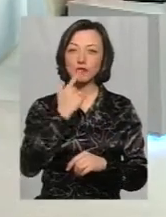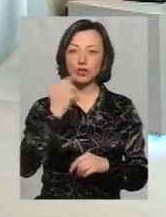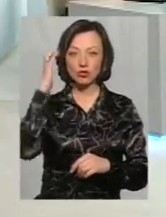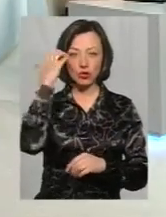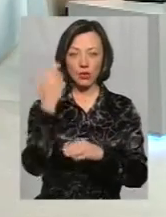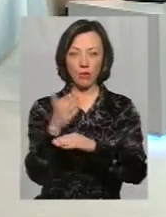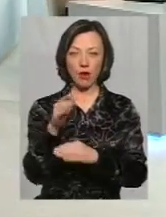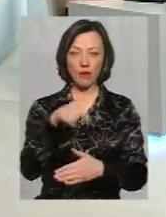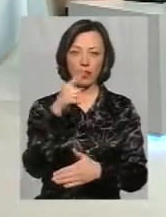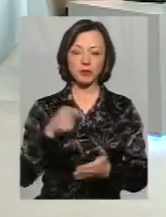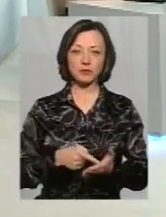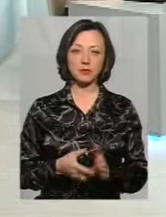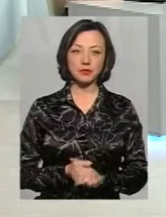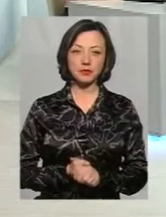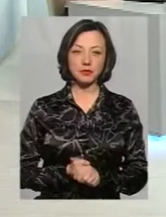-чорний прапор?